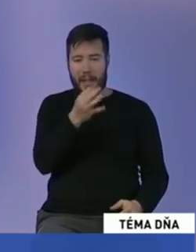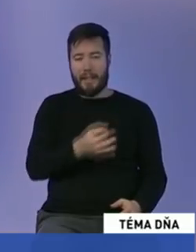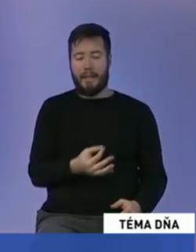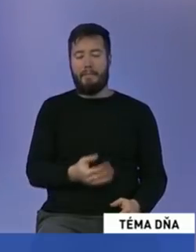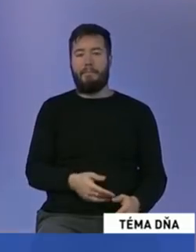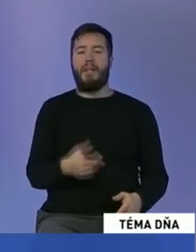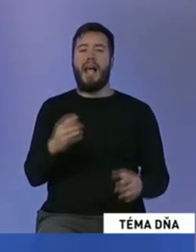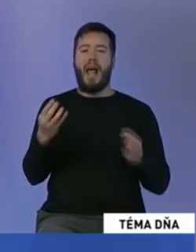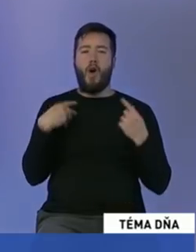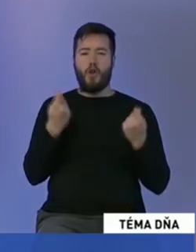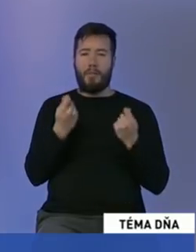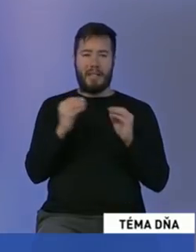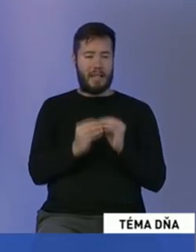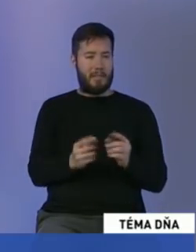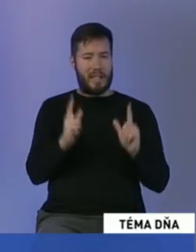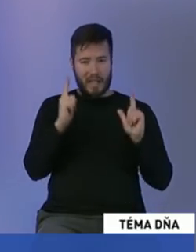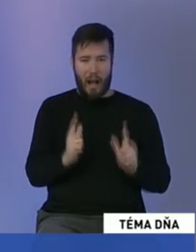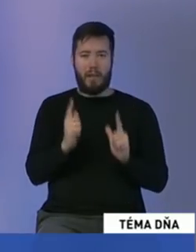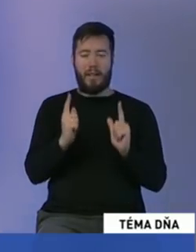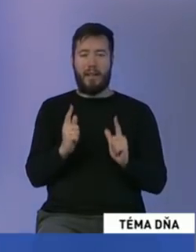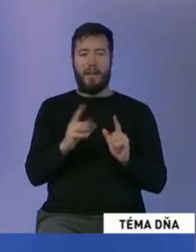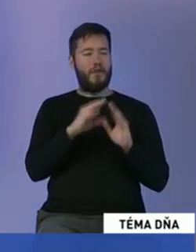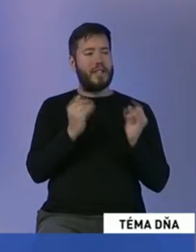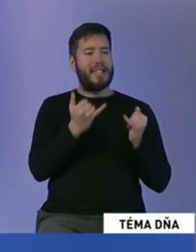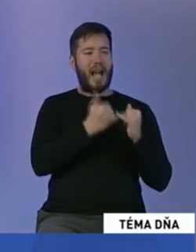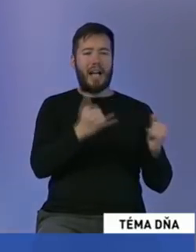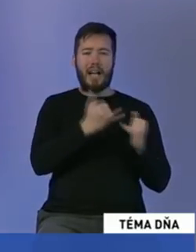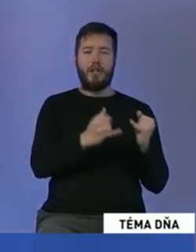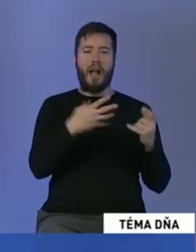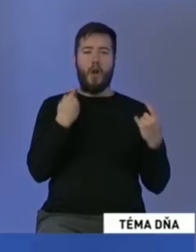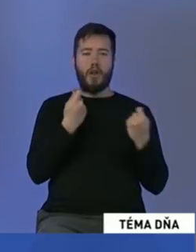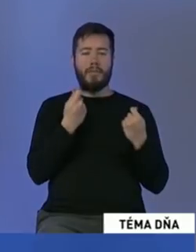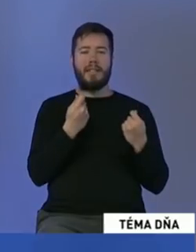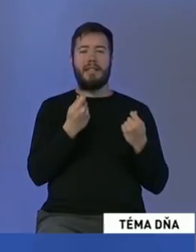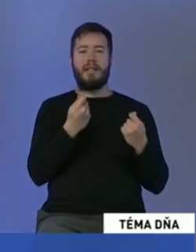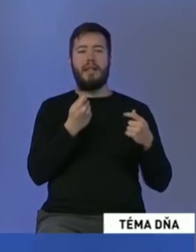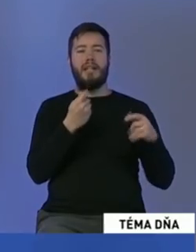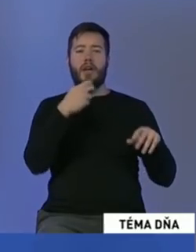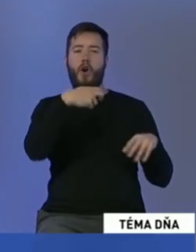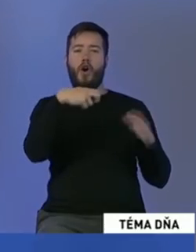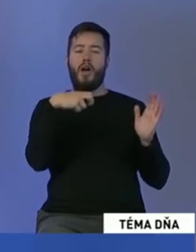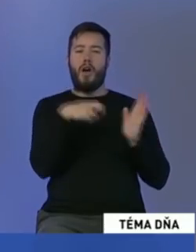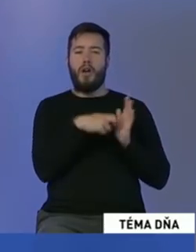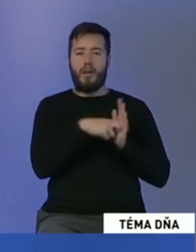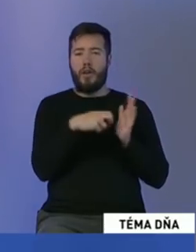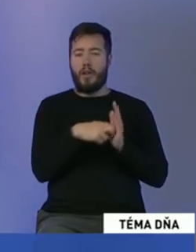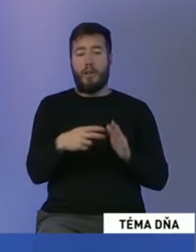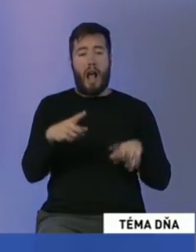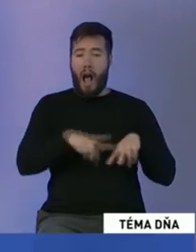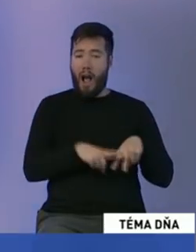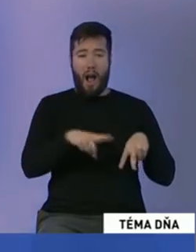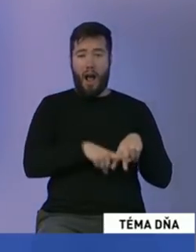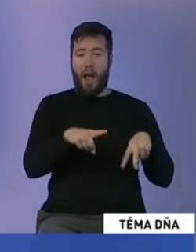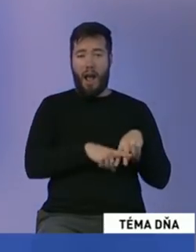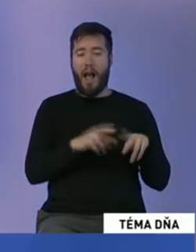stabilnú ekonomiku, jasne to potvrdzujú všetky zahraničné ekonomické rejtingové agentúry, ktoré nám dajú ačkové rejtingy. Keď dostaneme ešte pri